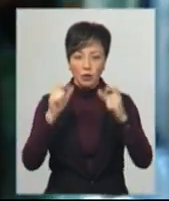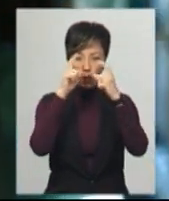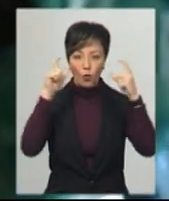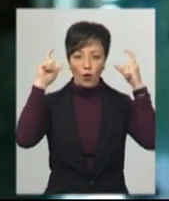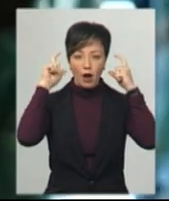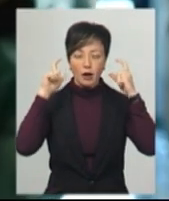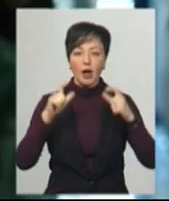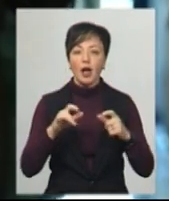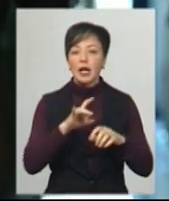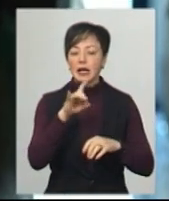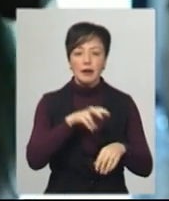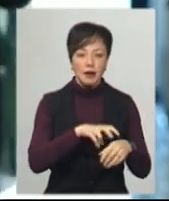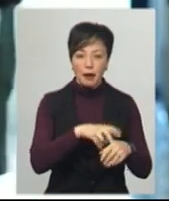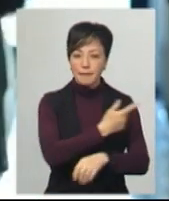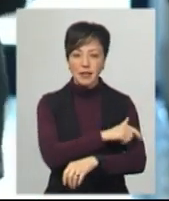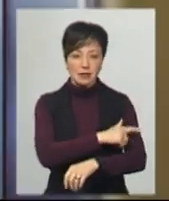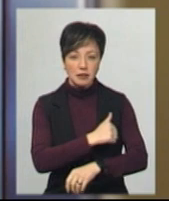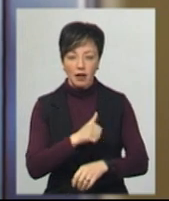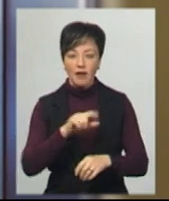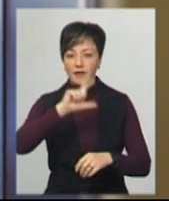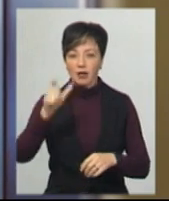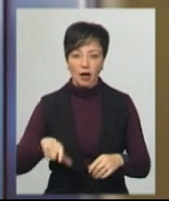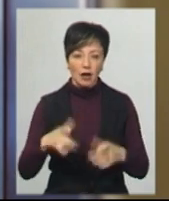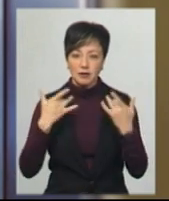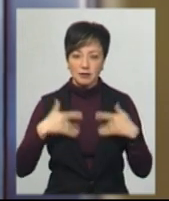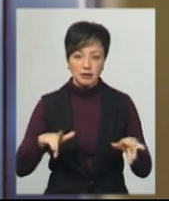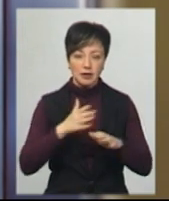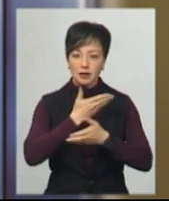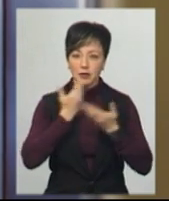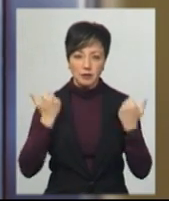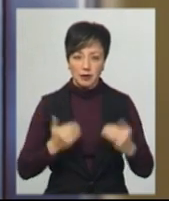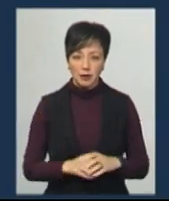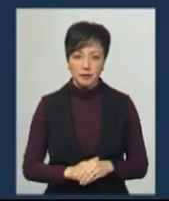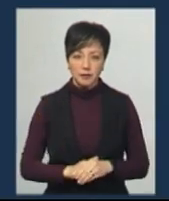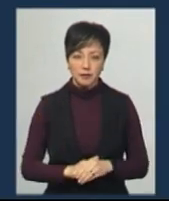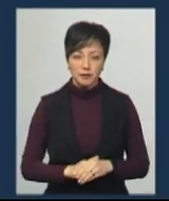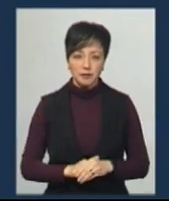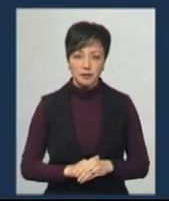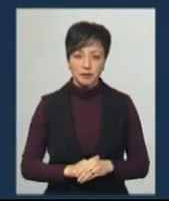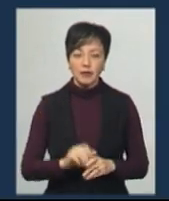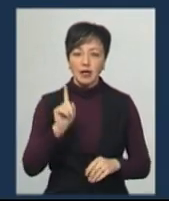Жоден лікар чи медсестра від початку пандемії в Італії не звільнились, розповідає Андрій Олібер.